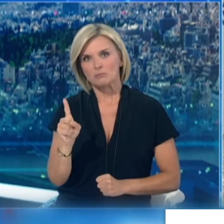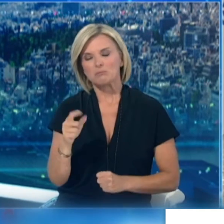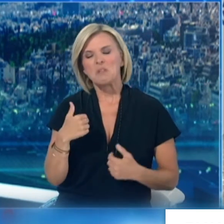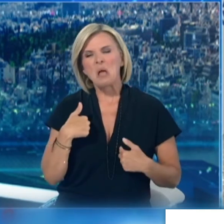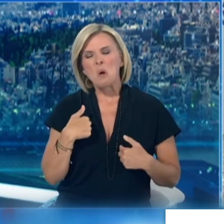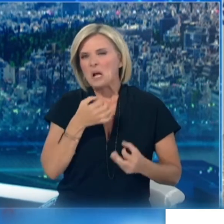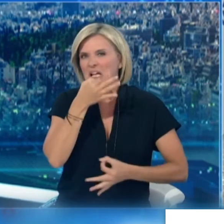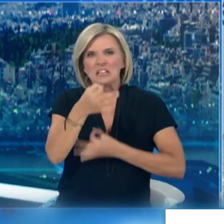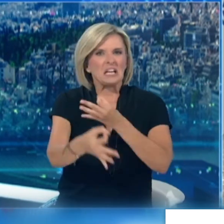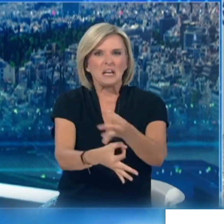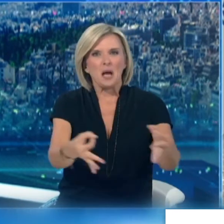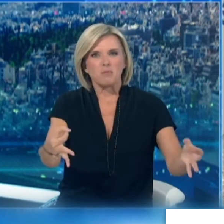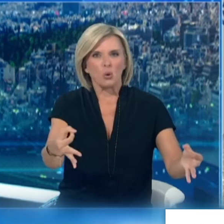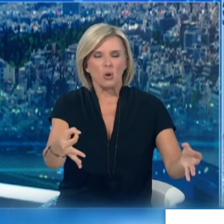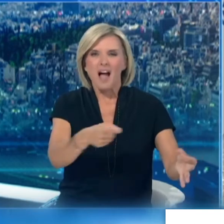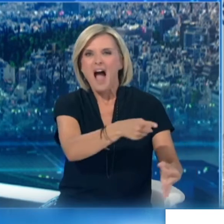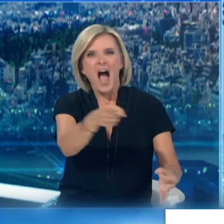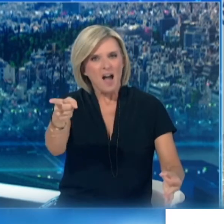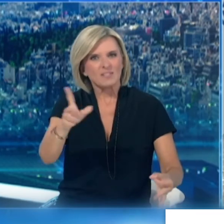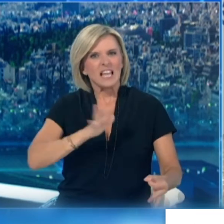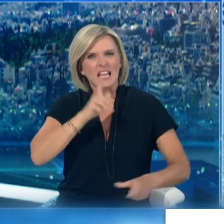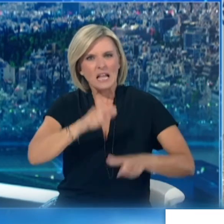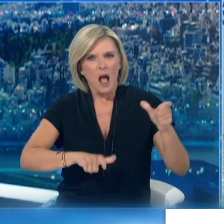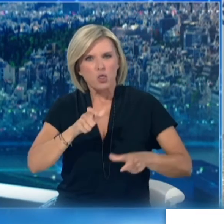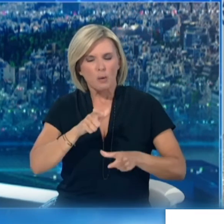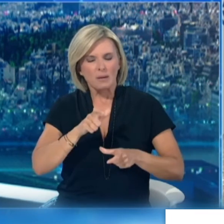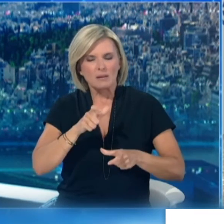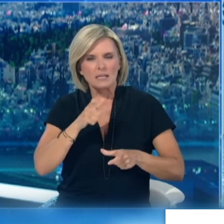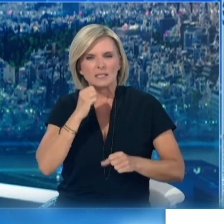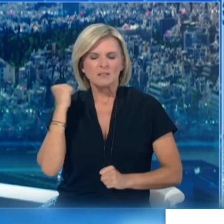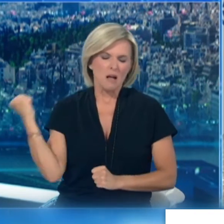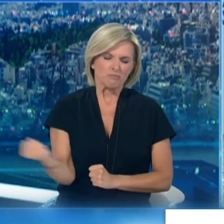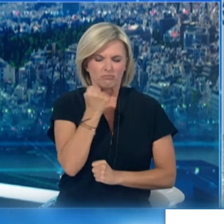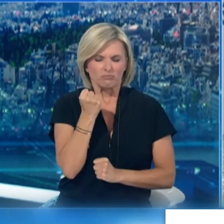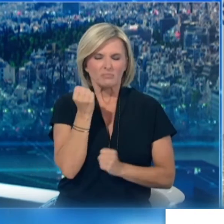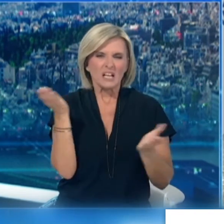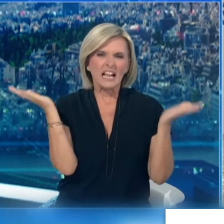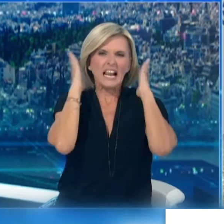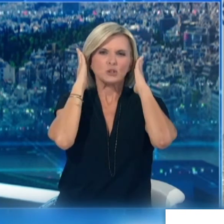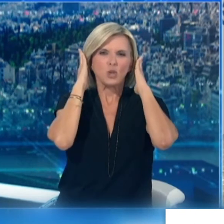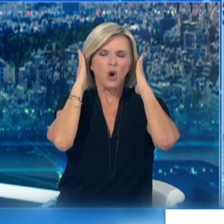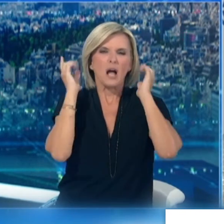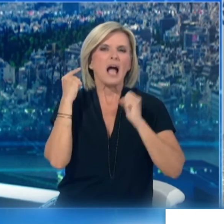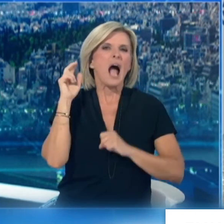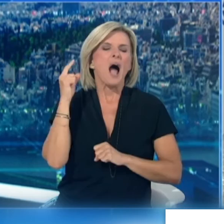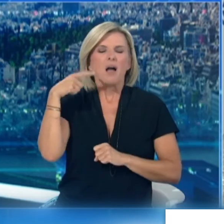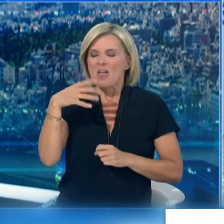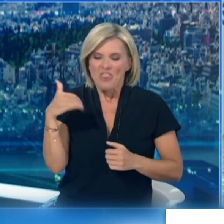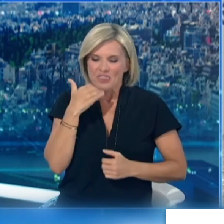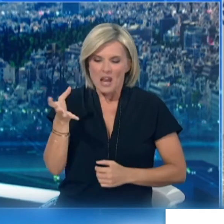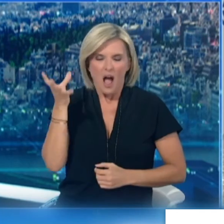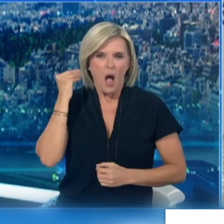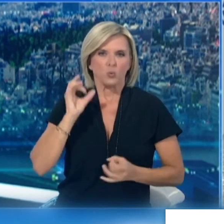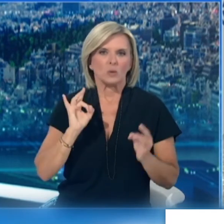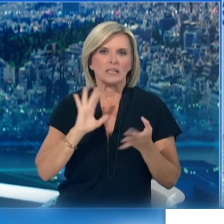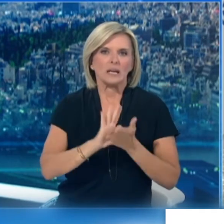διότι δεν έχουν αυτιά να ακούσουν Αυτό είναι ένα γεγονός και μάλιστα